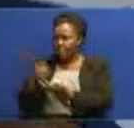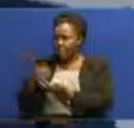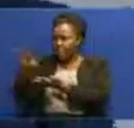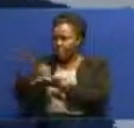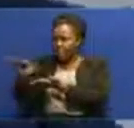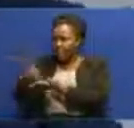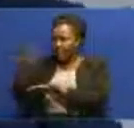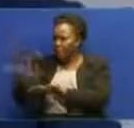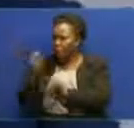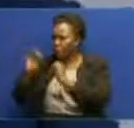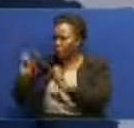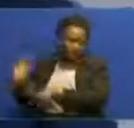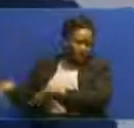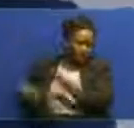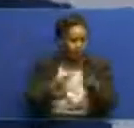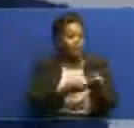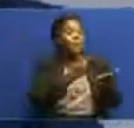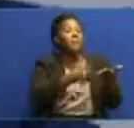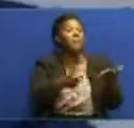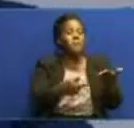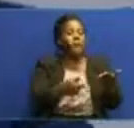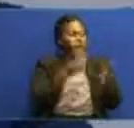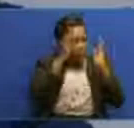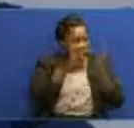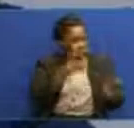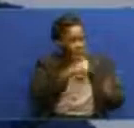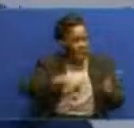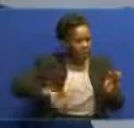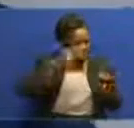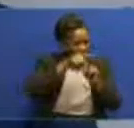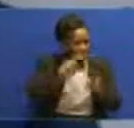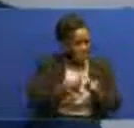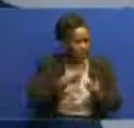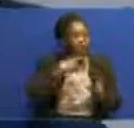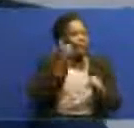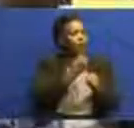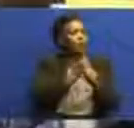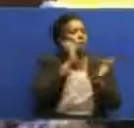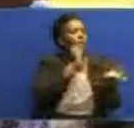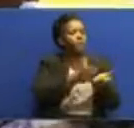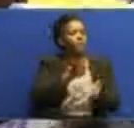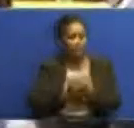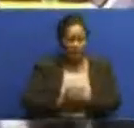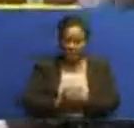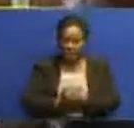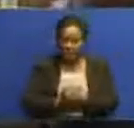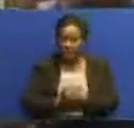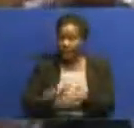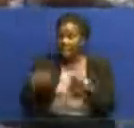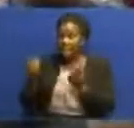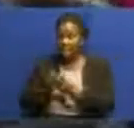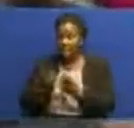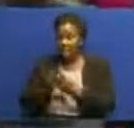mapendekezo rasmi. Kwa kurugenzi hao watenguriwe kwa sababu wamekula pesa mbichi. Aitha anasema